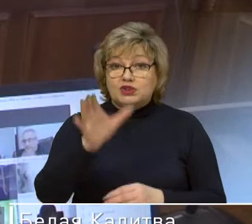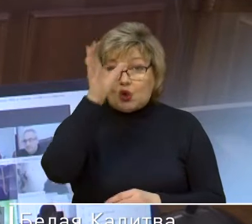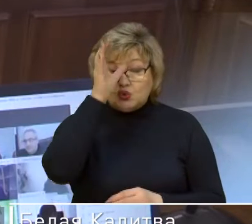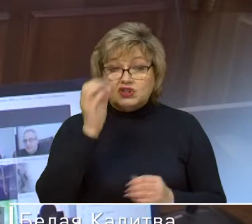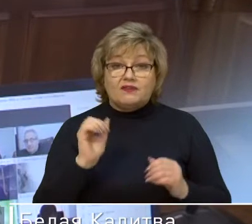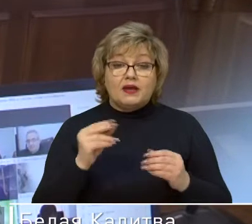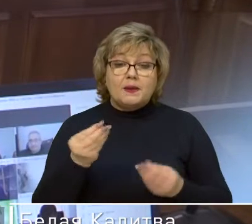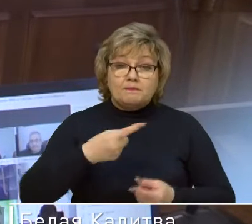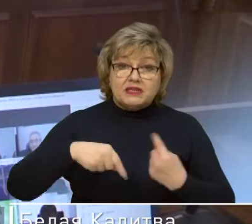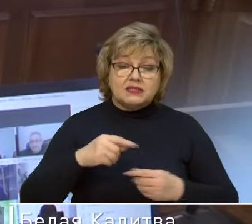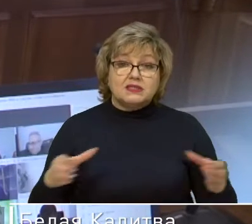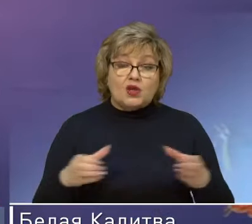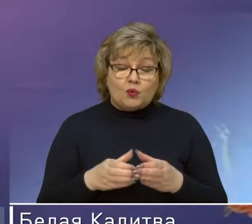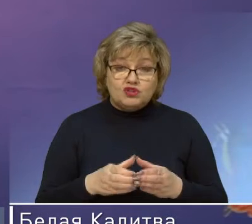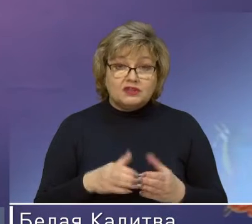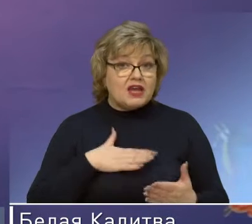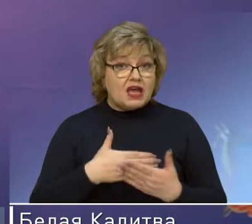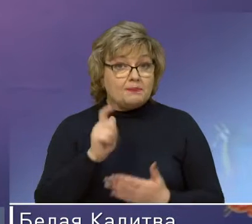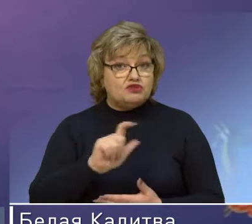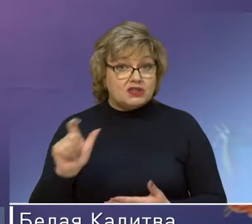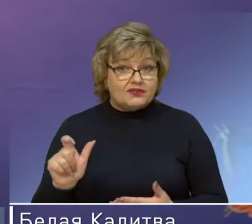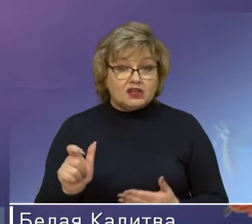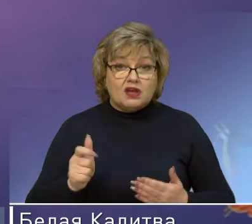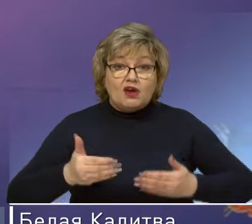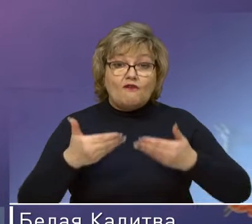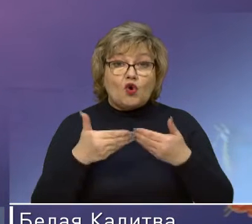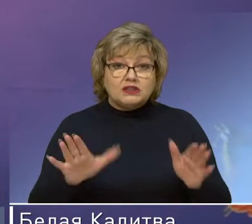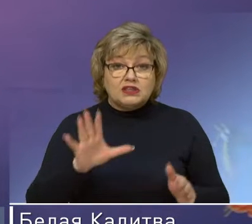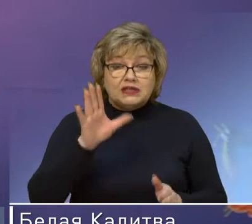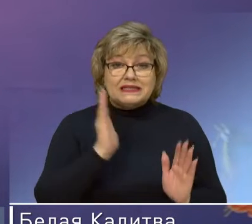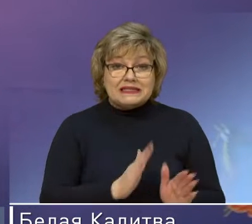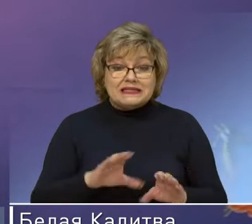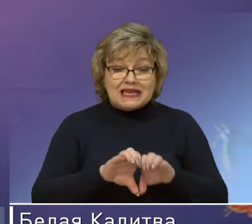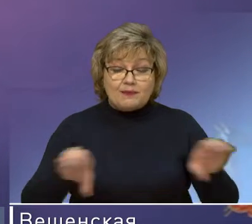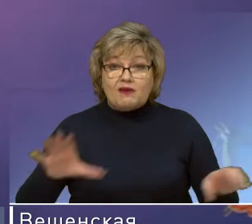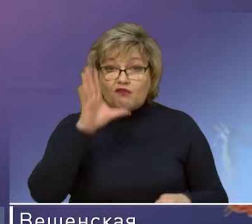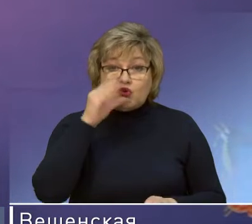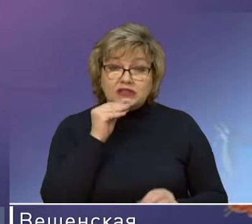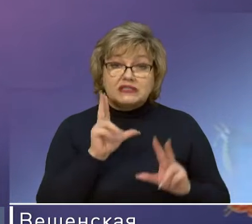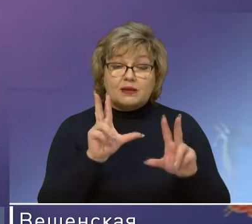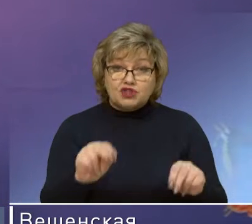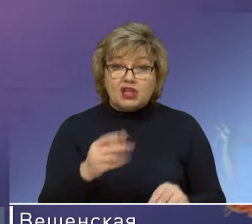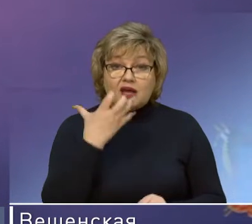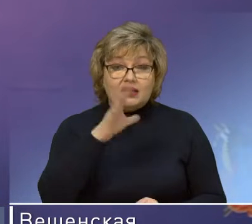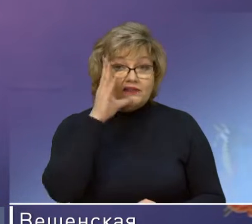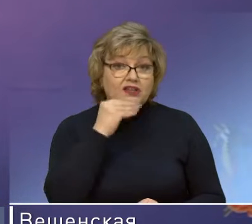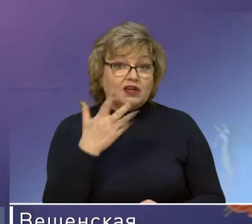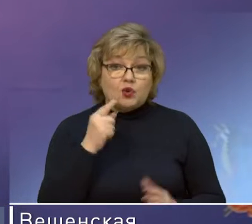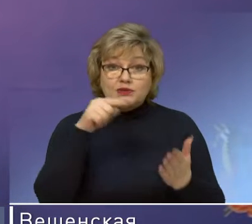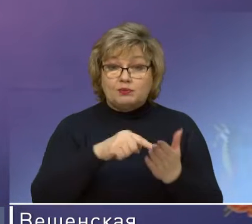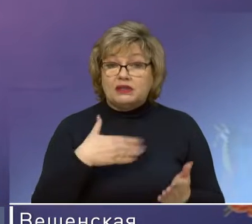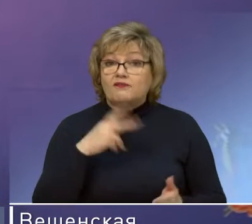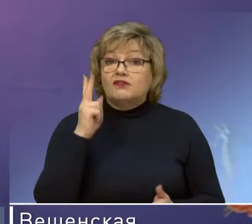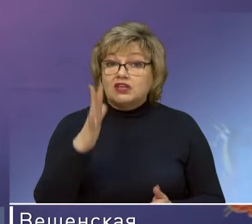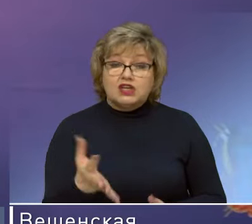бизнес-сообщества, общественники. В открытой системе горячего водоснабжения горячая вода, которая поступает в квартиры,